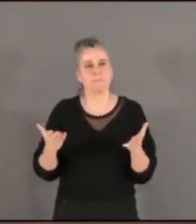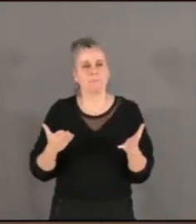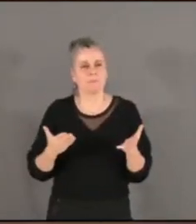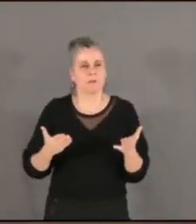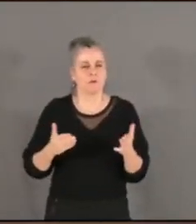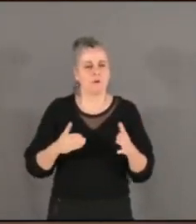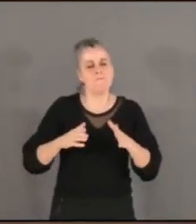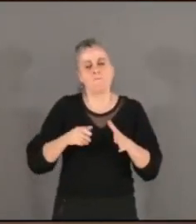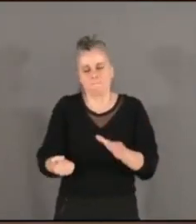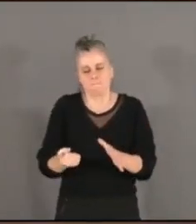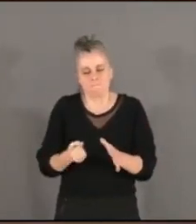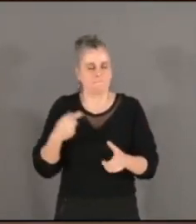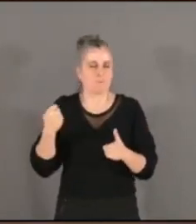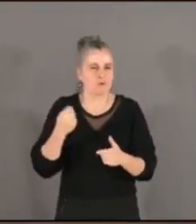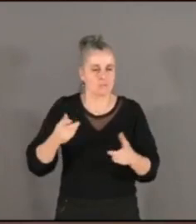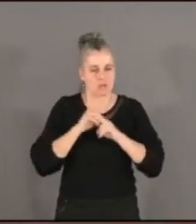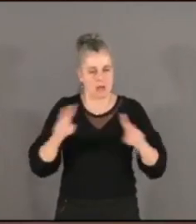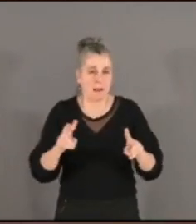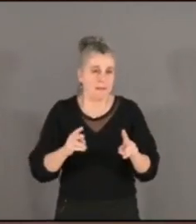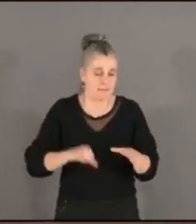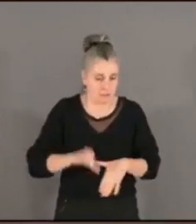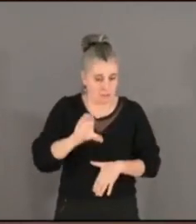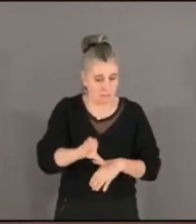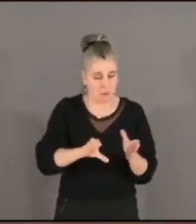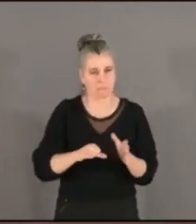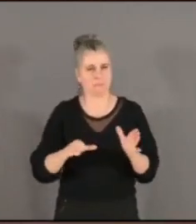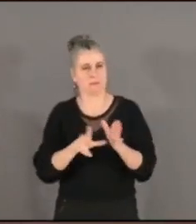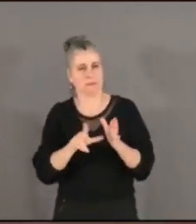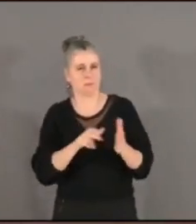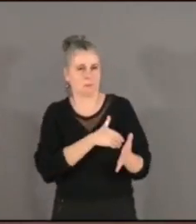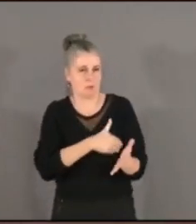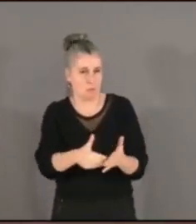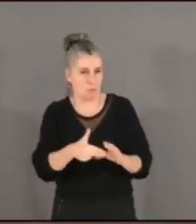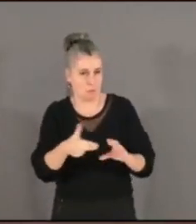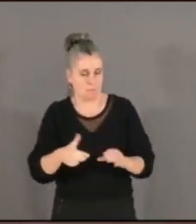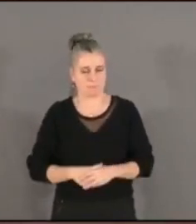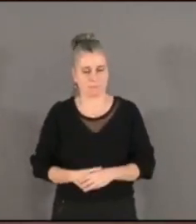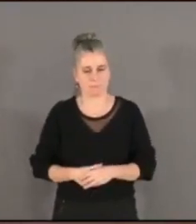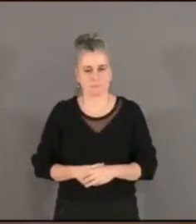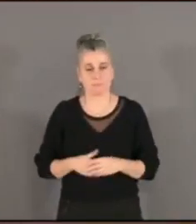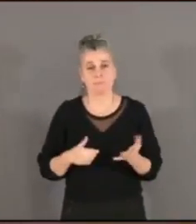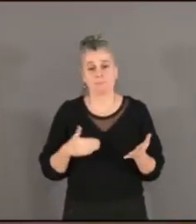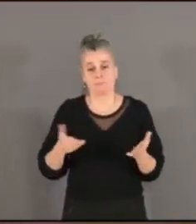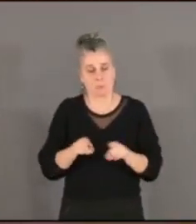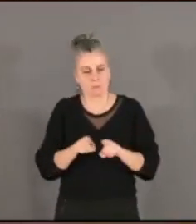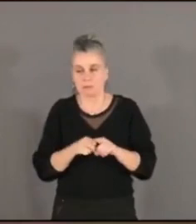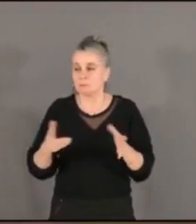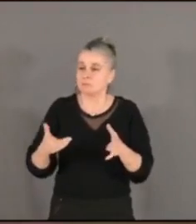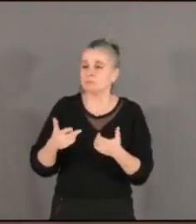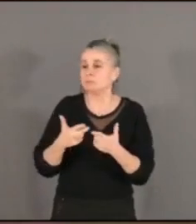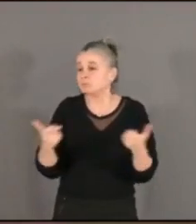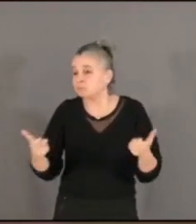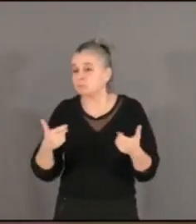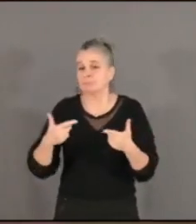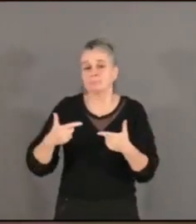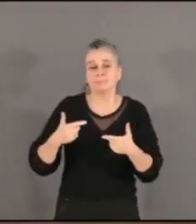millions, la ville ne dispose pas d'épargne nette suffisante. Elle peut mobiliser des recettes comme des subventions d'équipement, effectuer des cessions